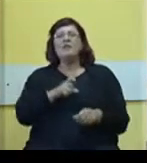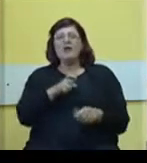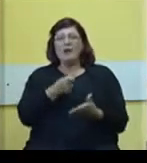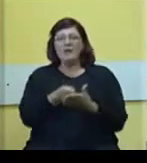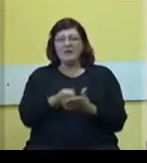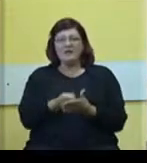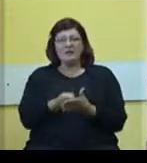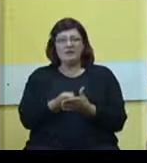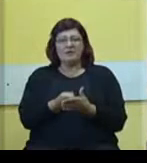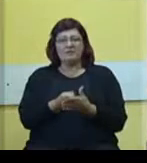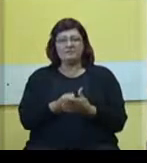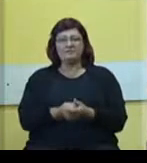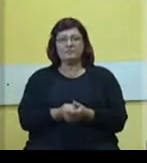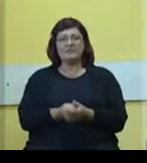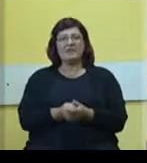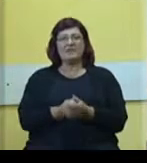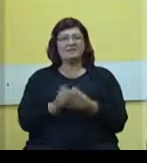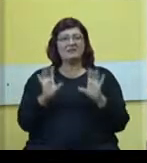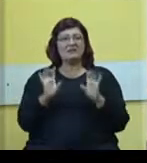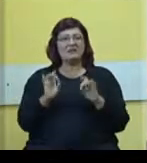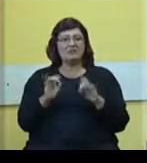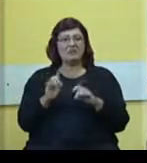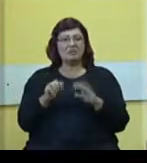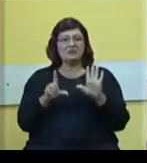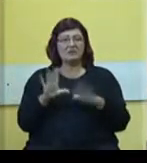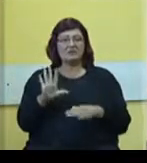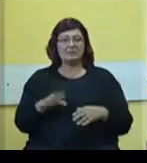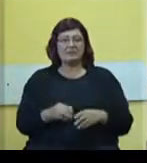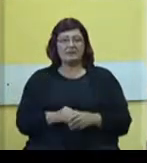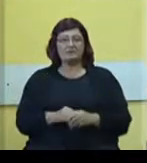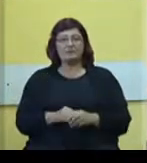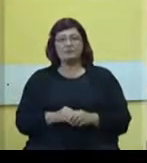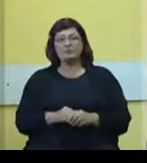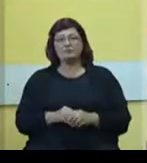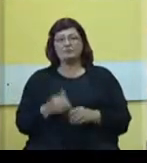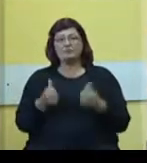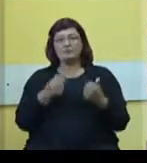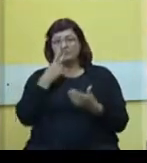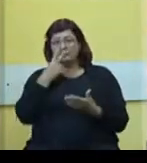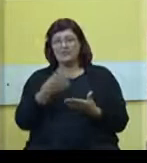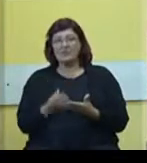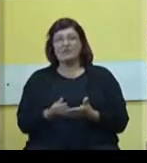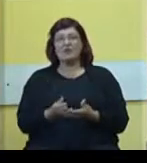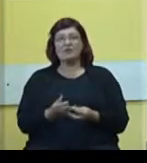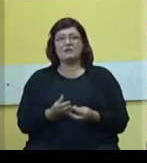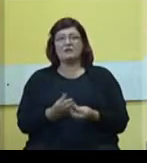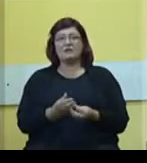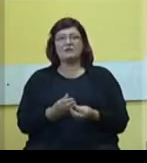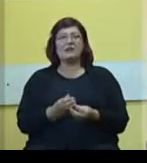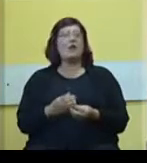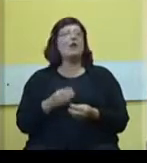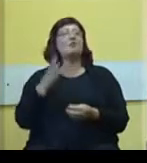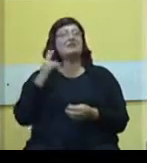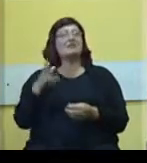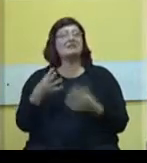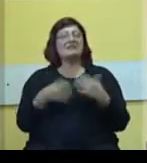sa 10,75%. Ili vidimo, dobro, pokrinjski sekretarijat za